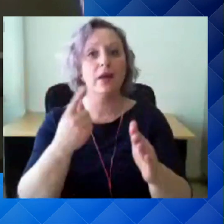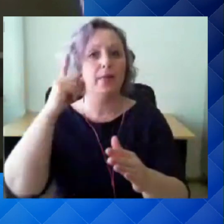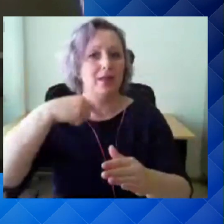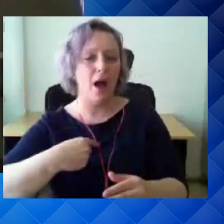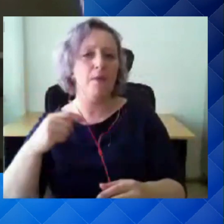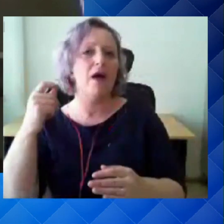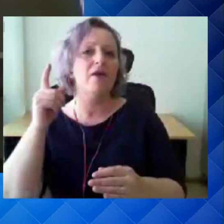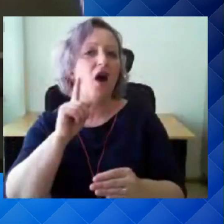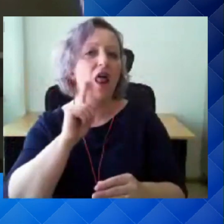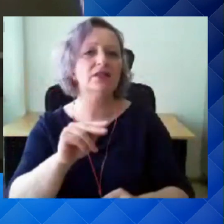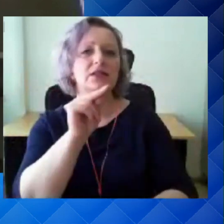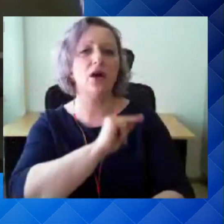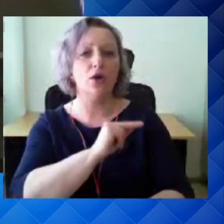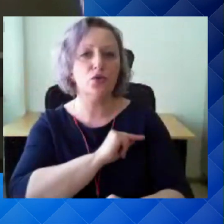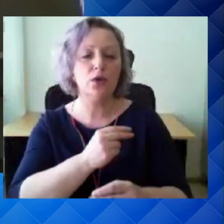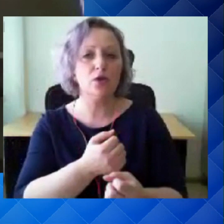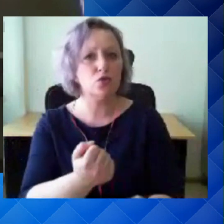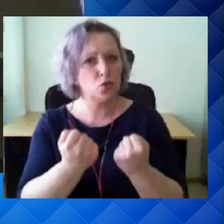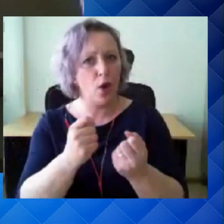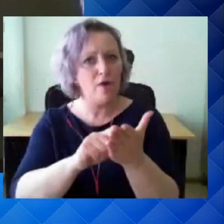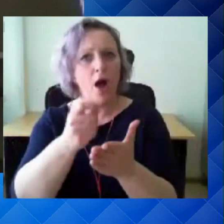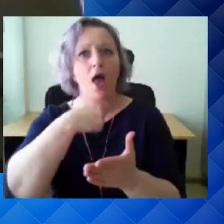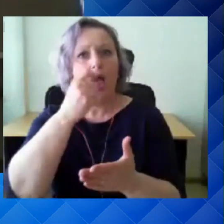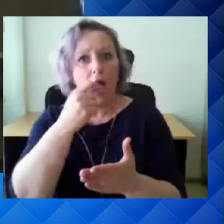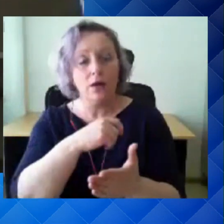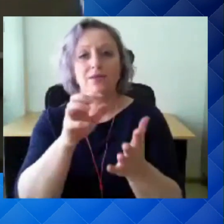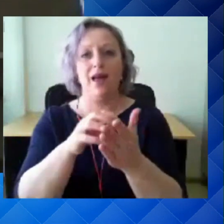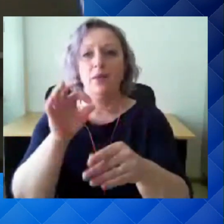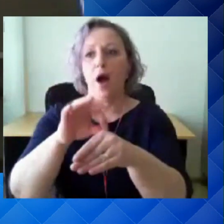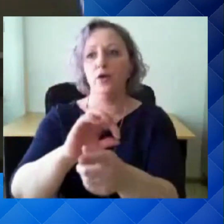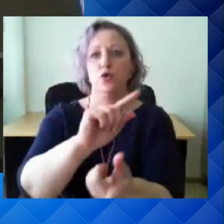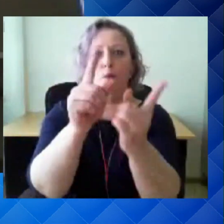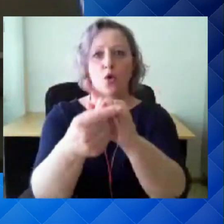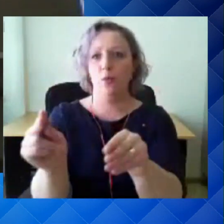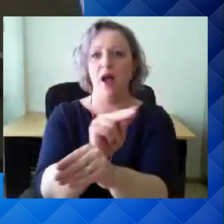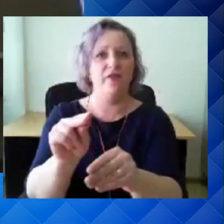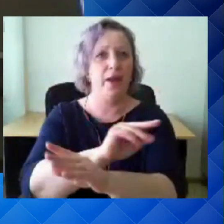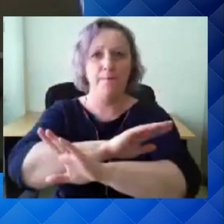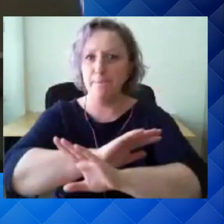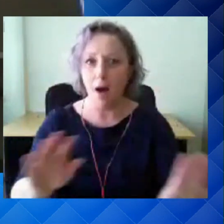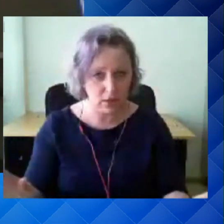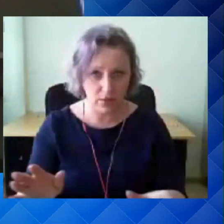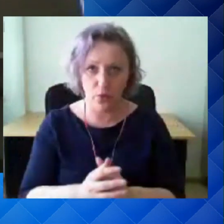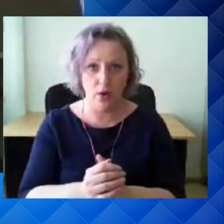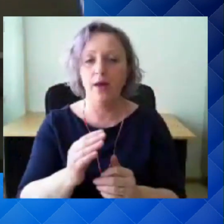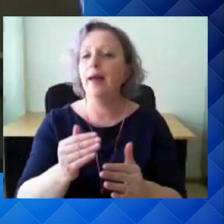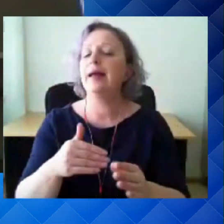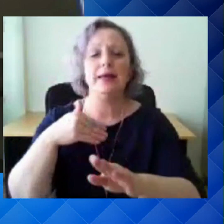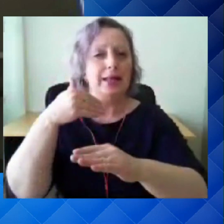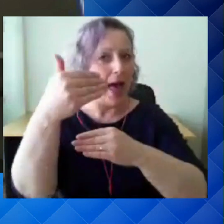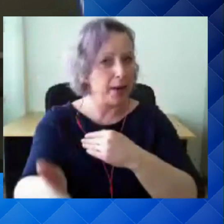kasutamine muudab paljud nakkused omakorda ravimatuteks, nii et järgmine pandeemi on vältimatu,